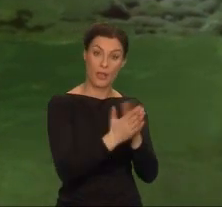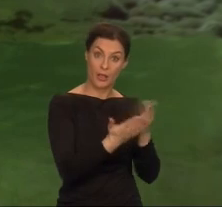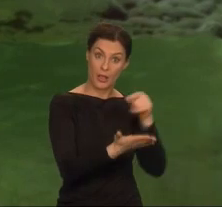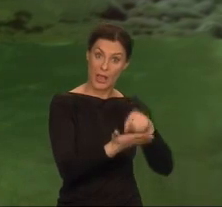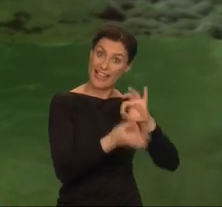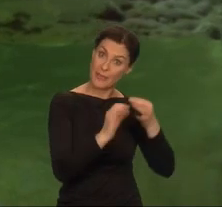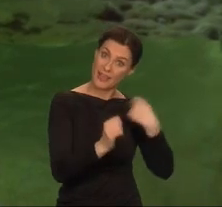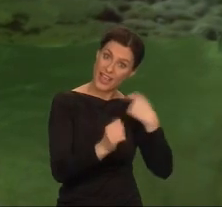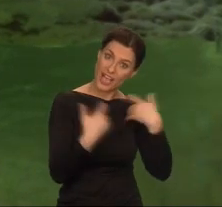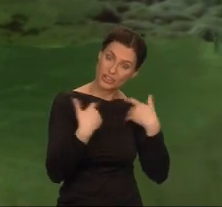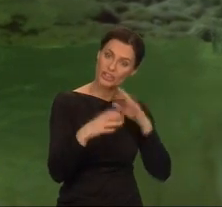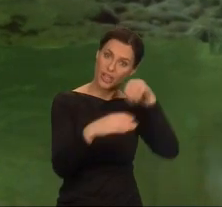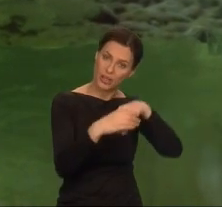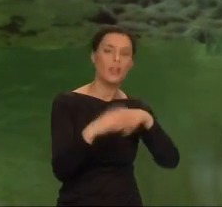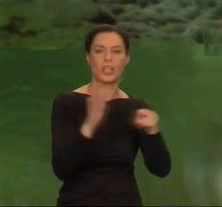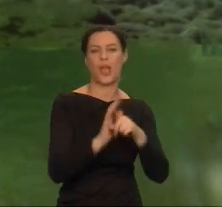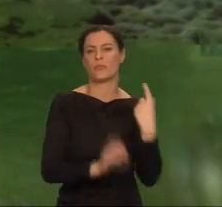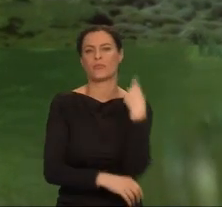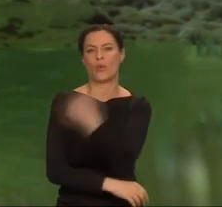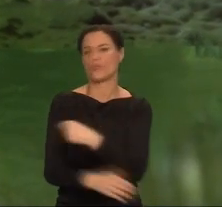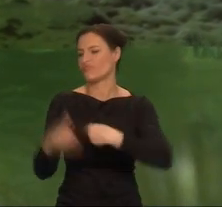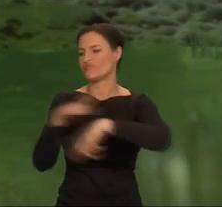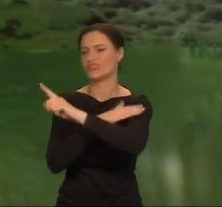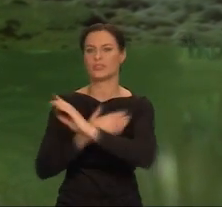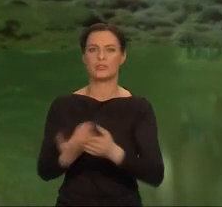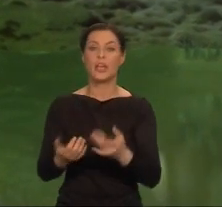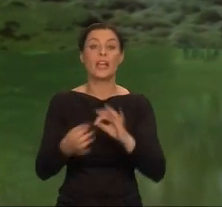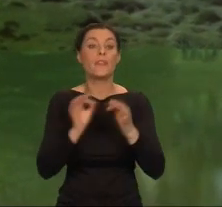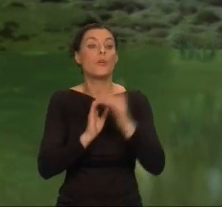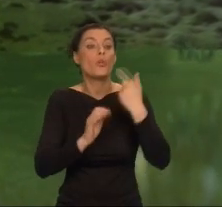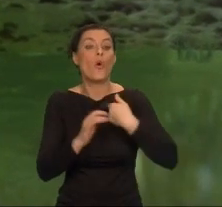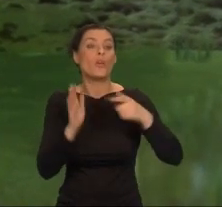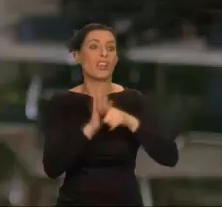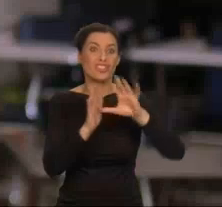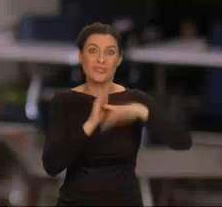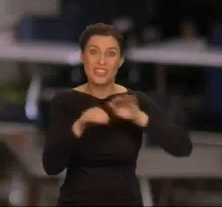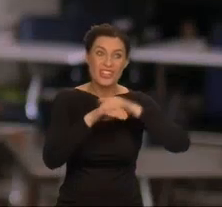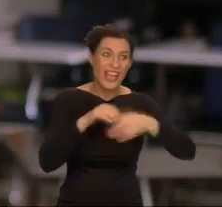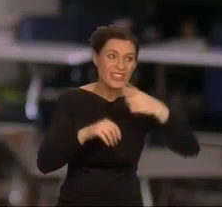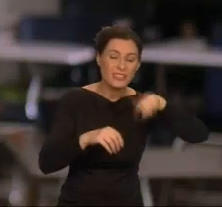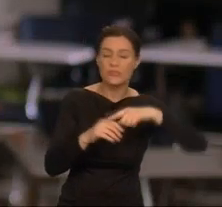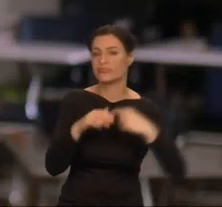Odeszłabym. Ci, którzy odchodzą, na pewno wciąż wspominają dziecko.